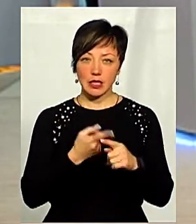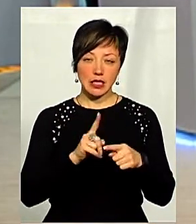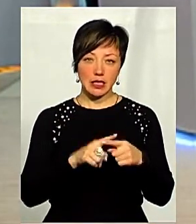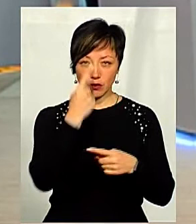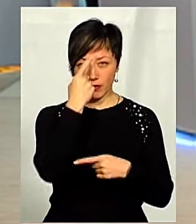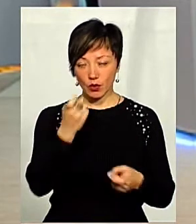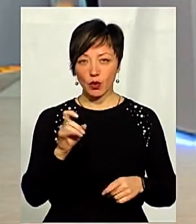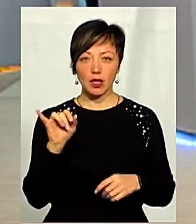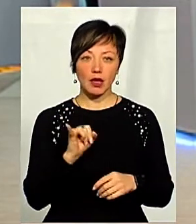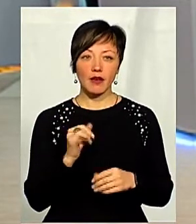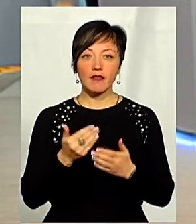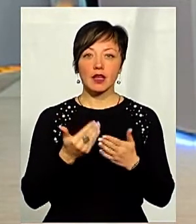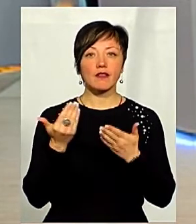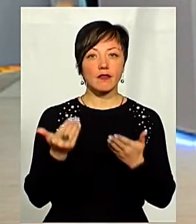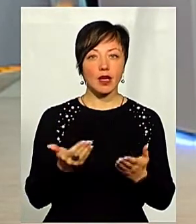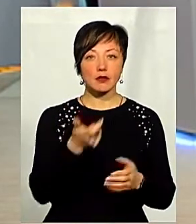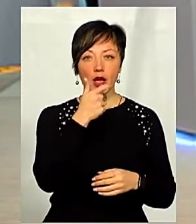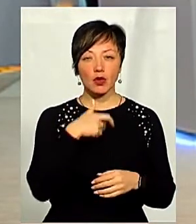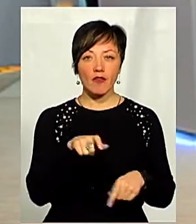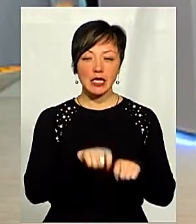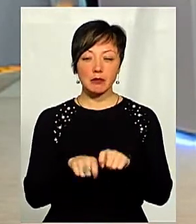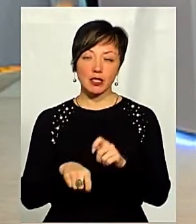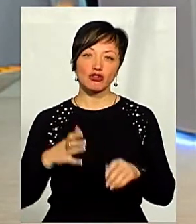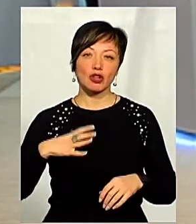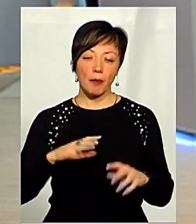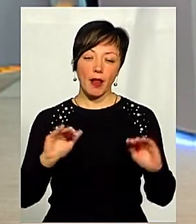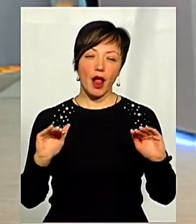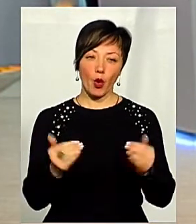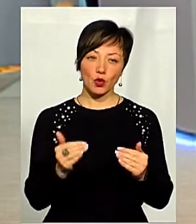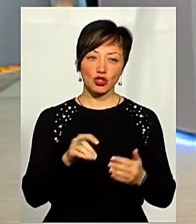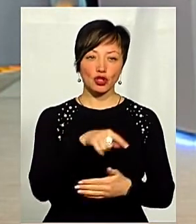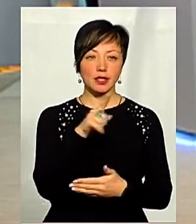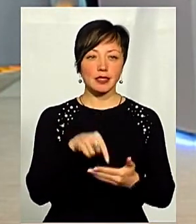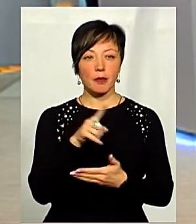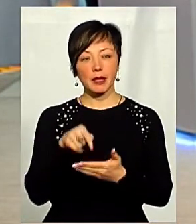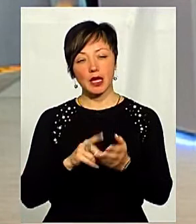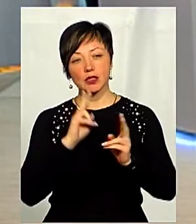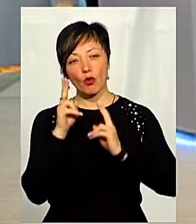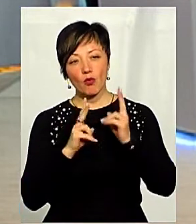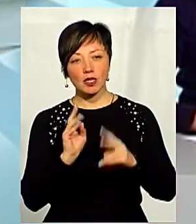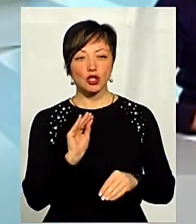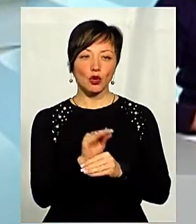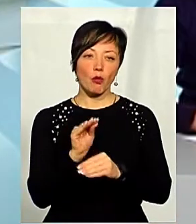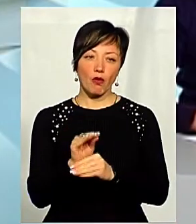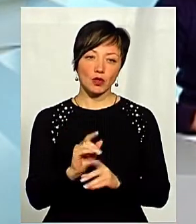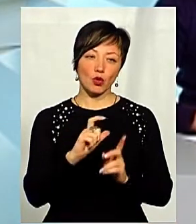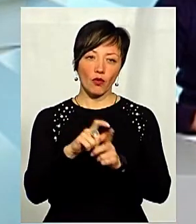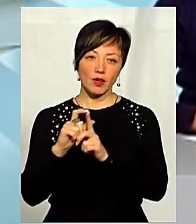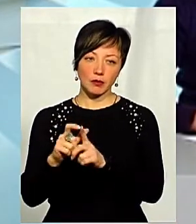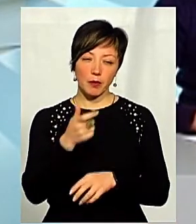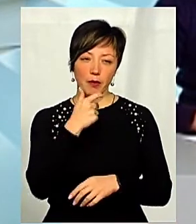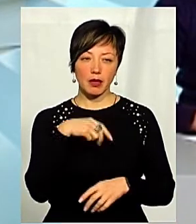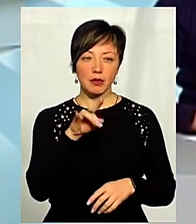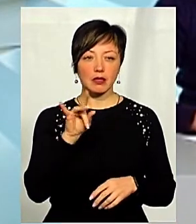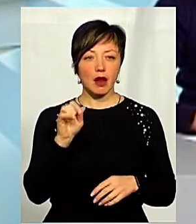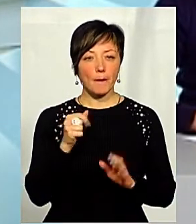нього. Від вас, панове експерти, чекаємо лаконічних запитань, зауважень, доповнень до відповідей пана Дмитра,